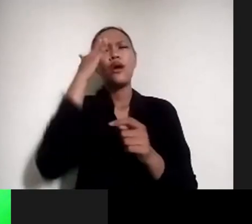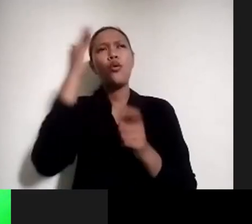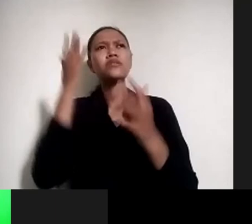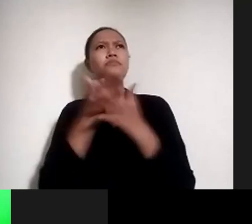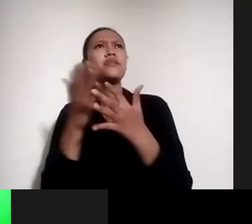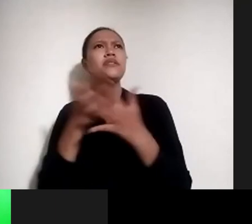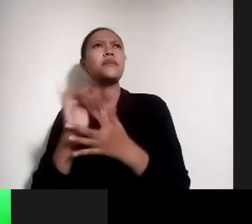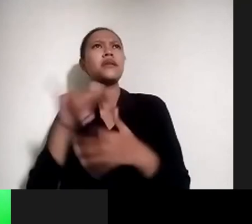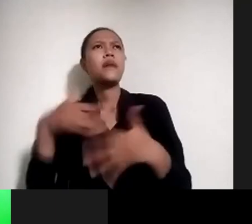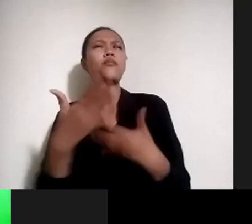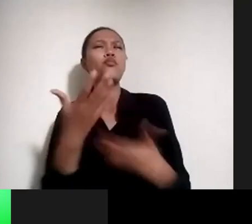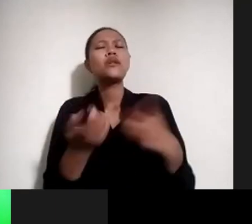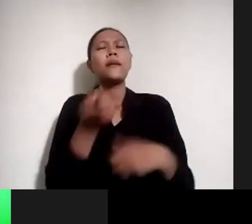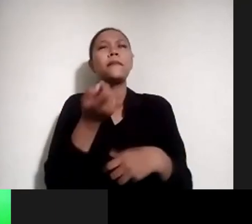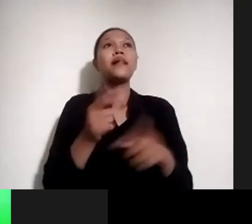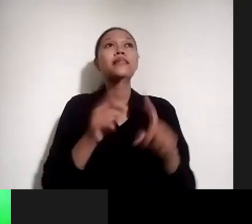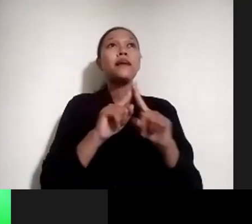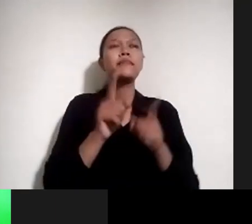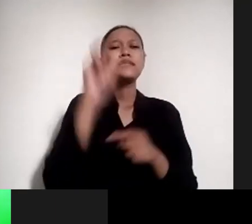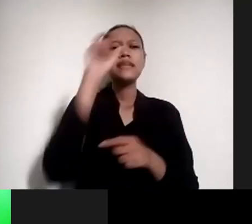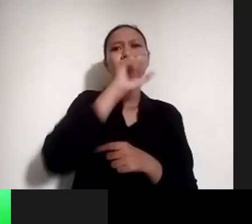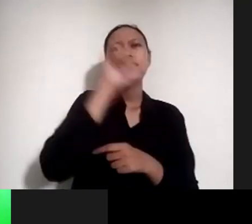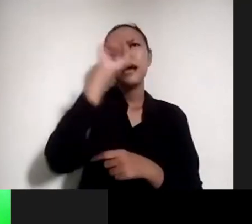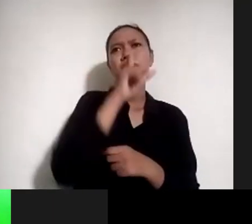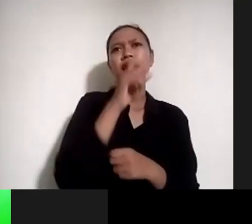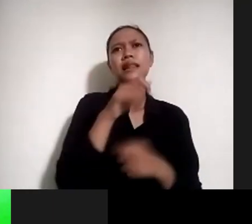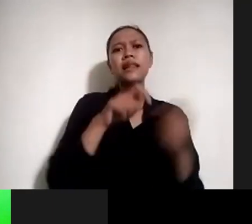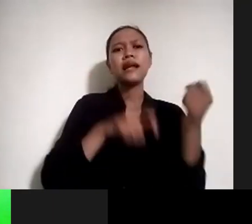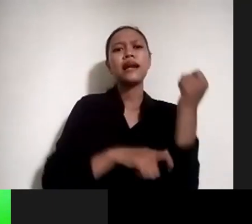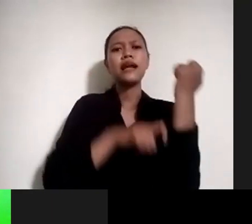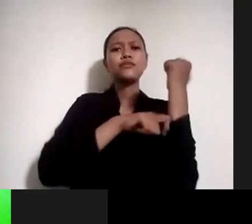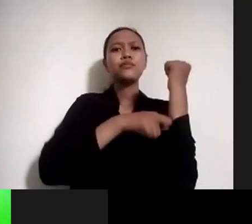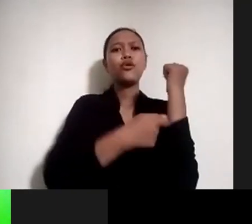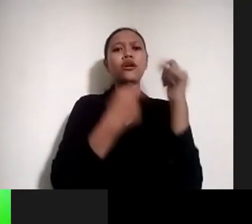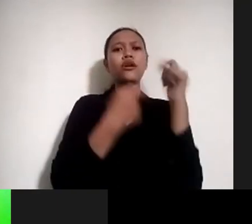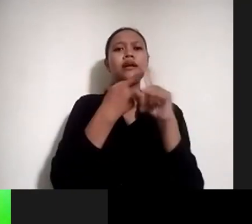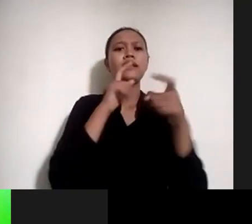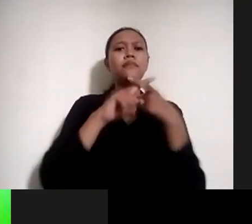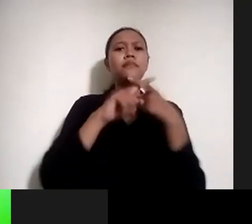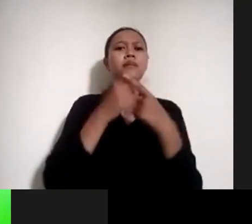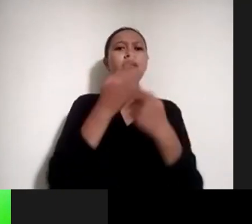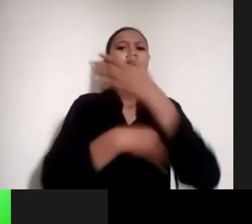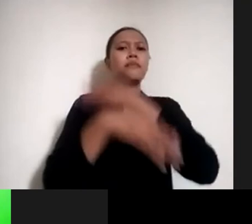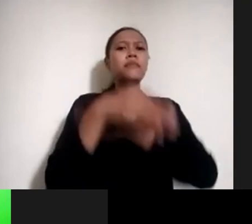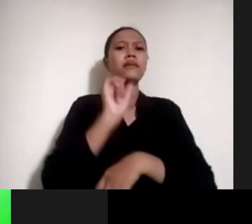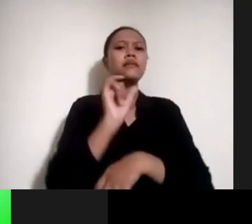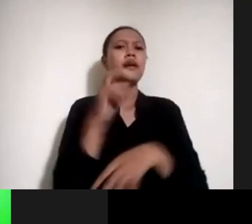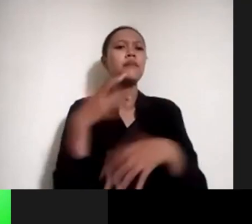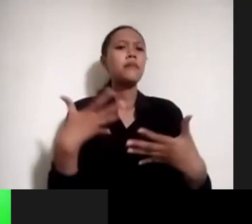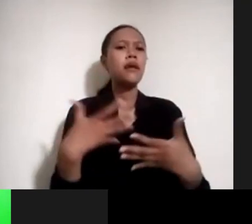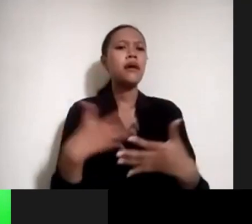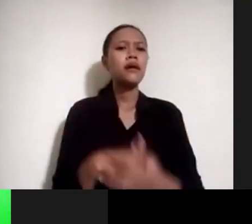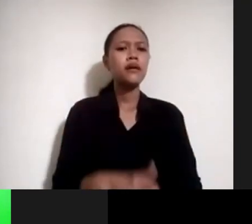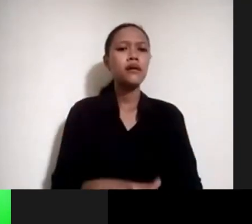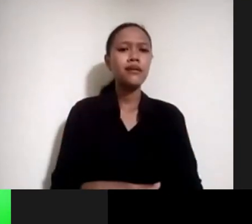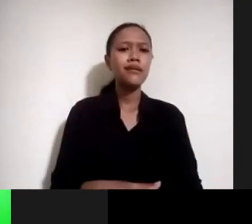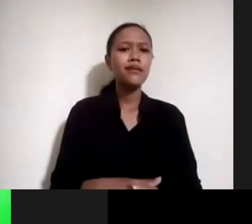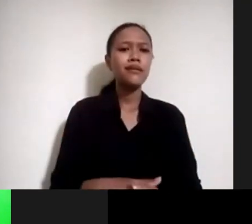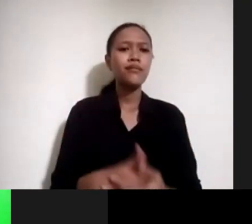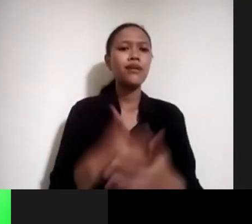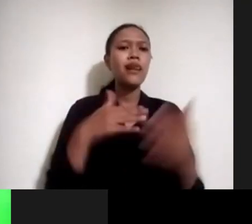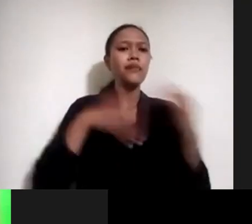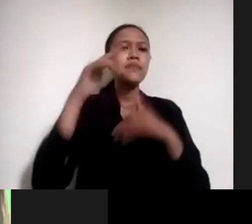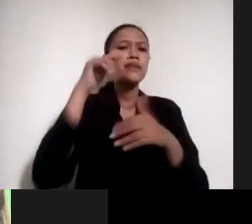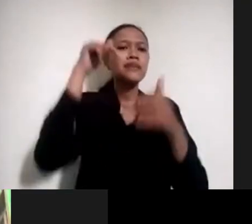mencari tanggapan, dari teman-teman defable-nya gitu. Ya, memang, spesifik kan, gitu kan. Ya,